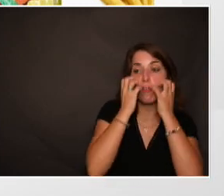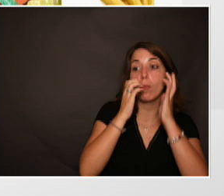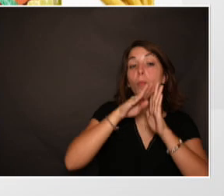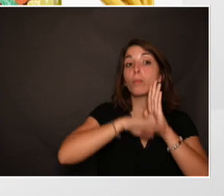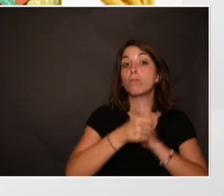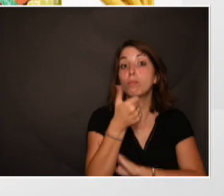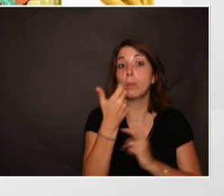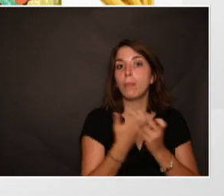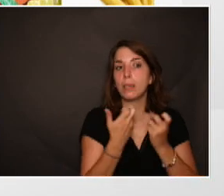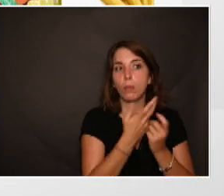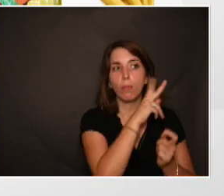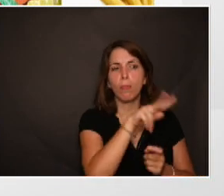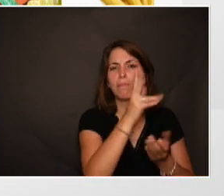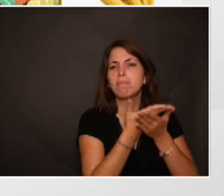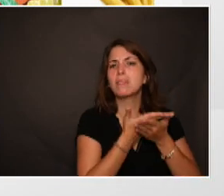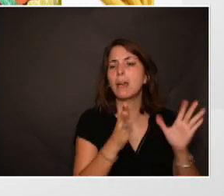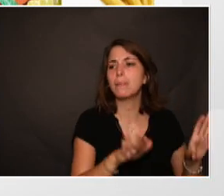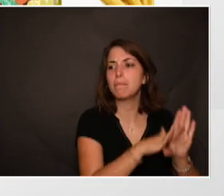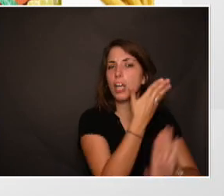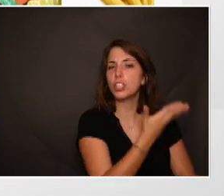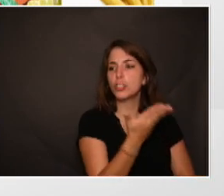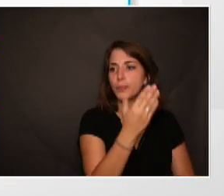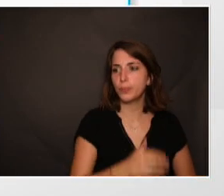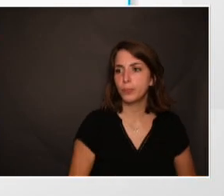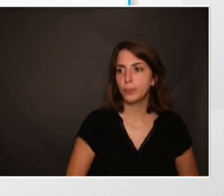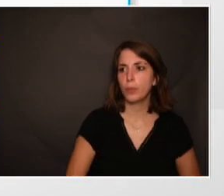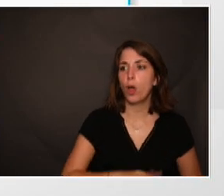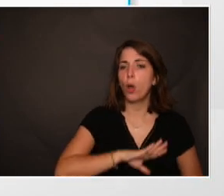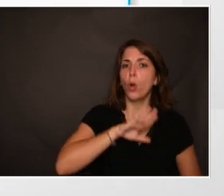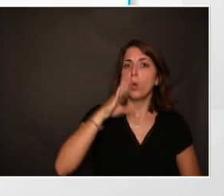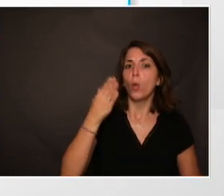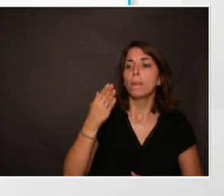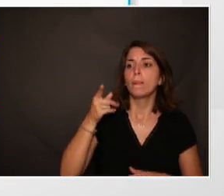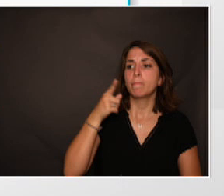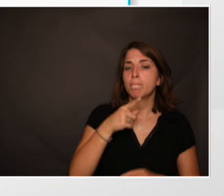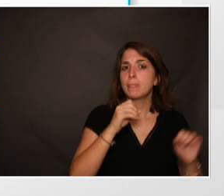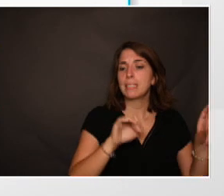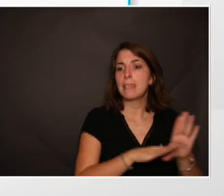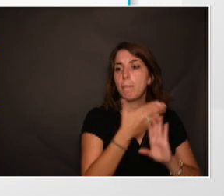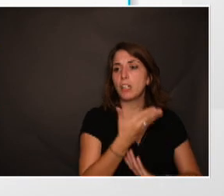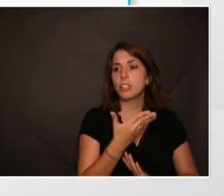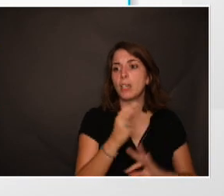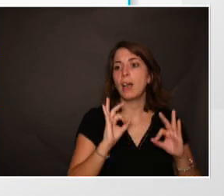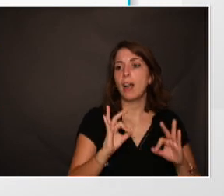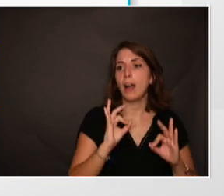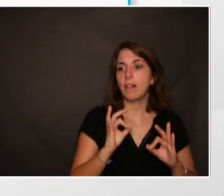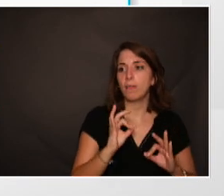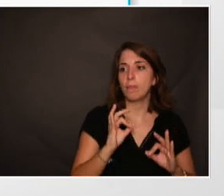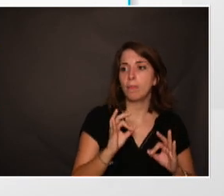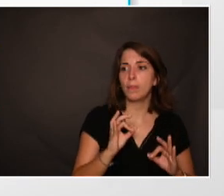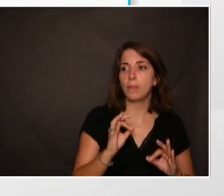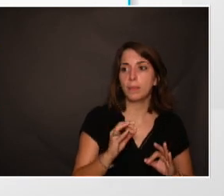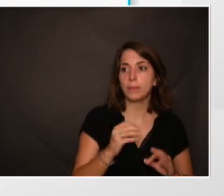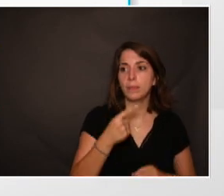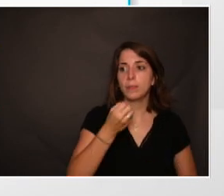C'est assez simple. Un autre élément qui retentit sur le mauvais état buccodentaire, c'est le